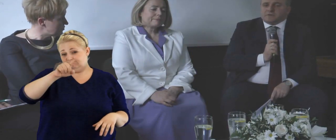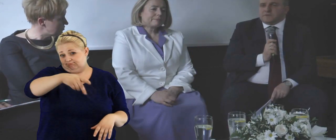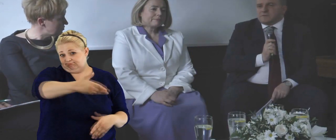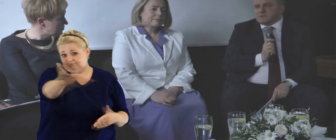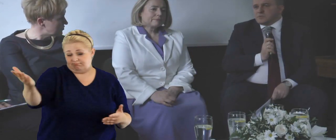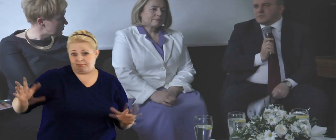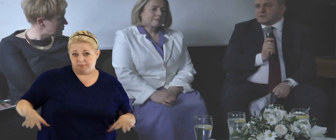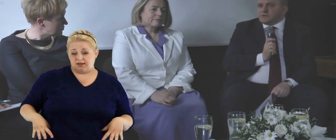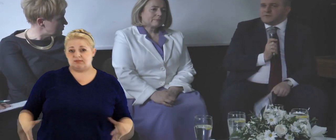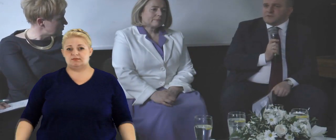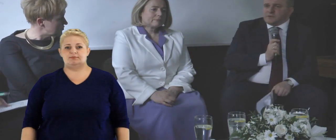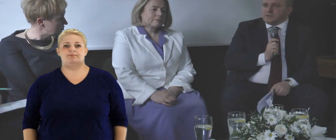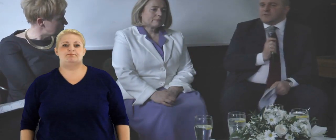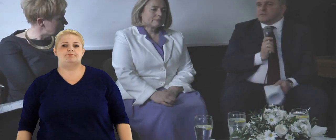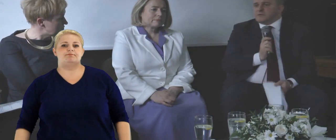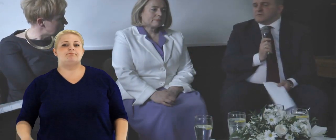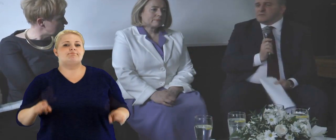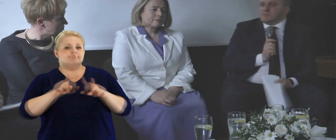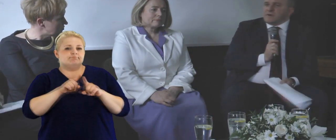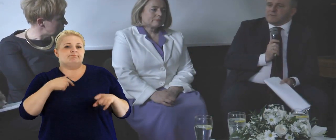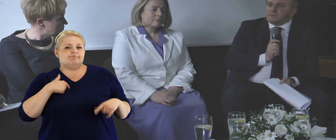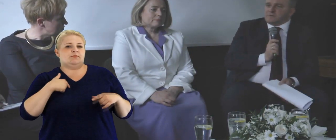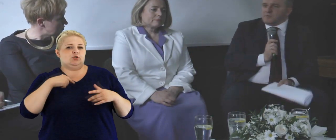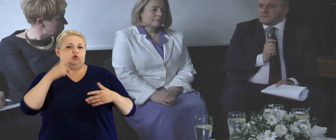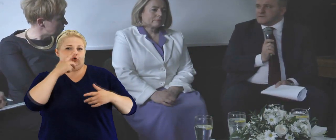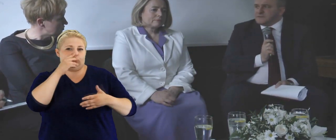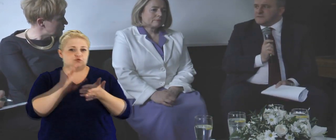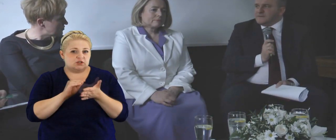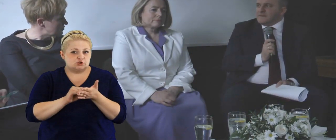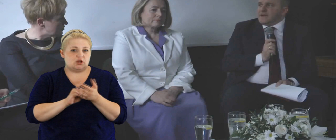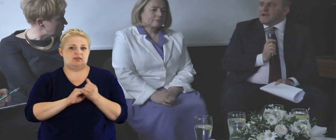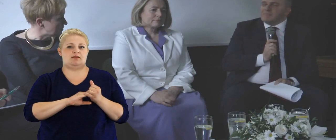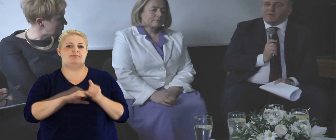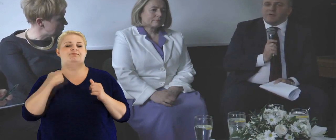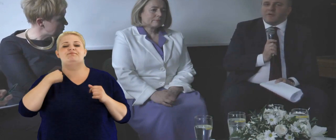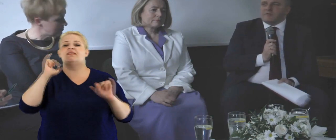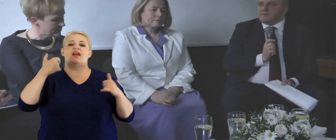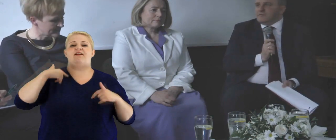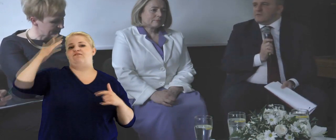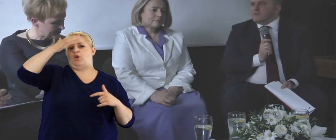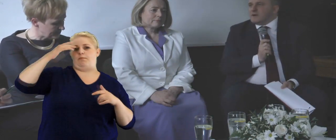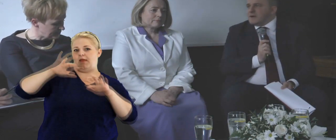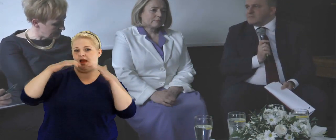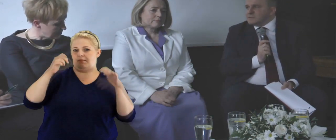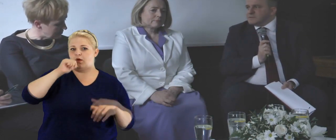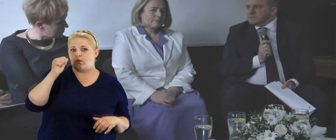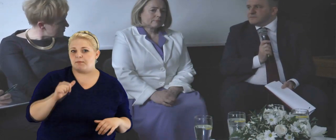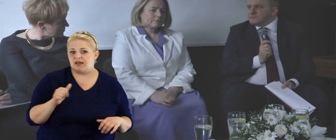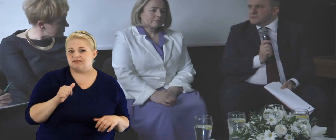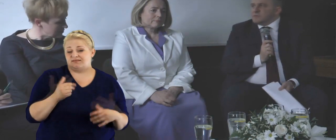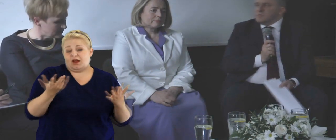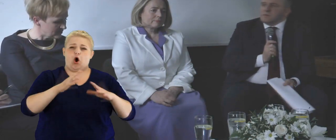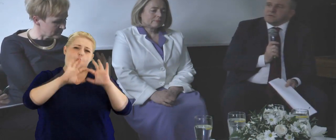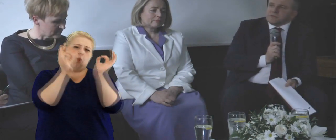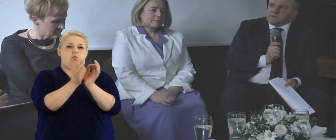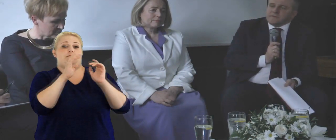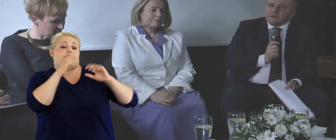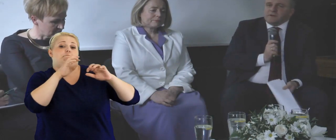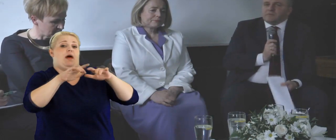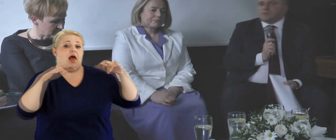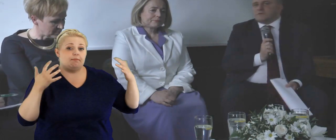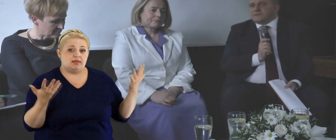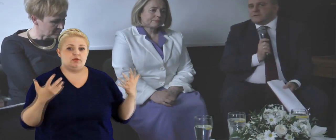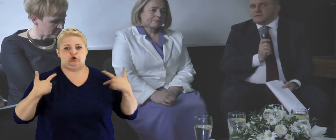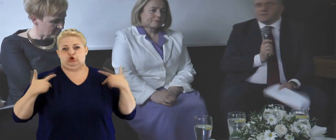No to w takim razie zróbmy takie doświadczenie, czy wyobrażamy sobie parlament europejski, albo w ogóle parlament, życie publiczne,